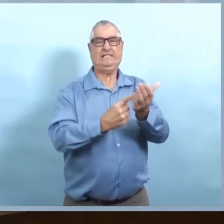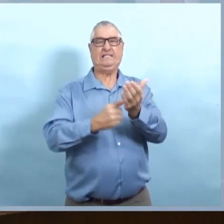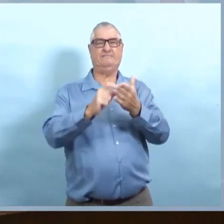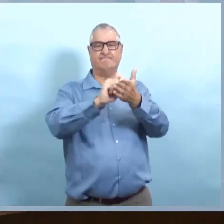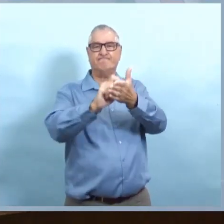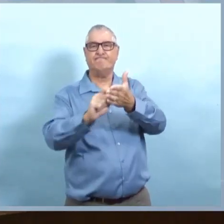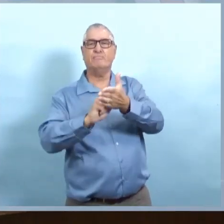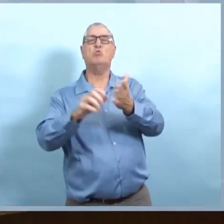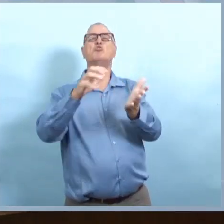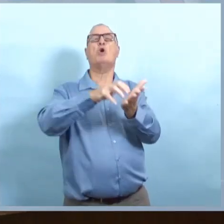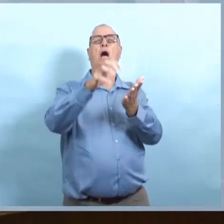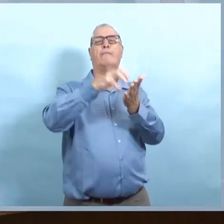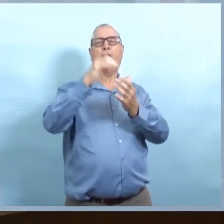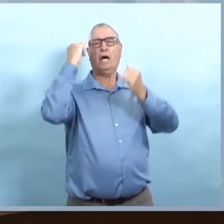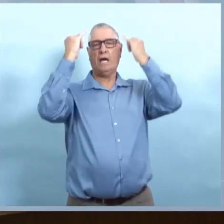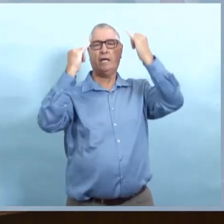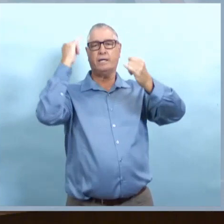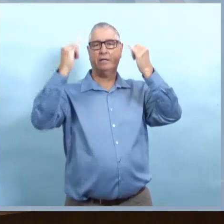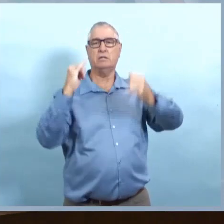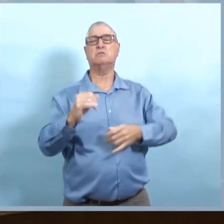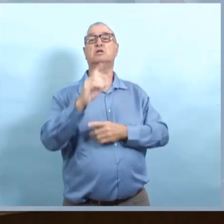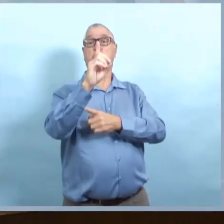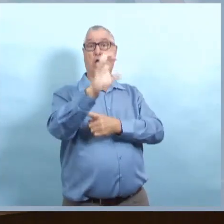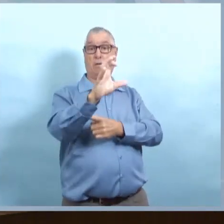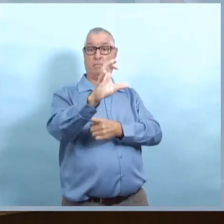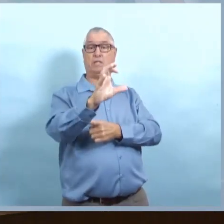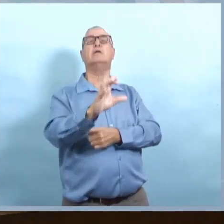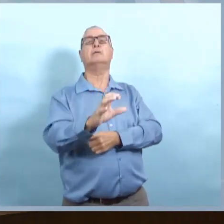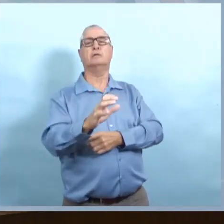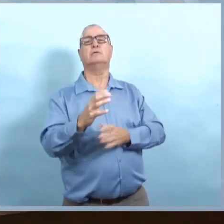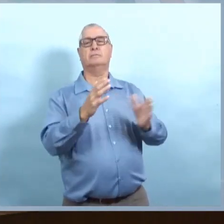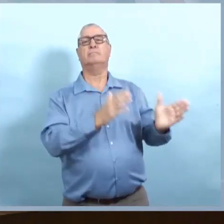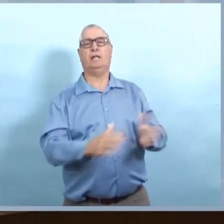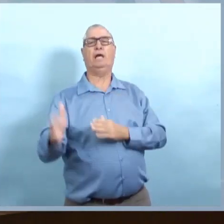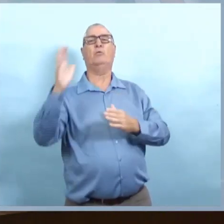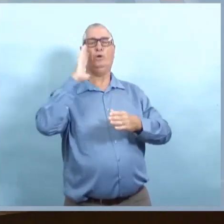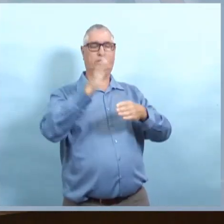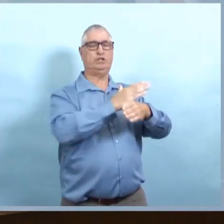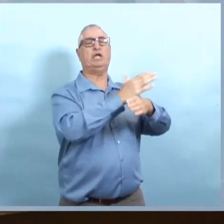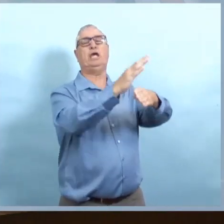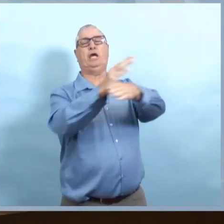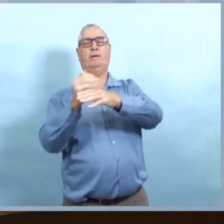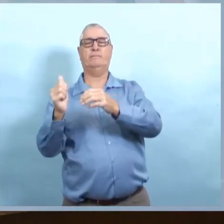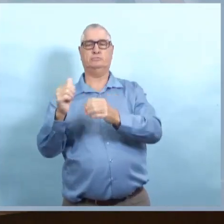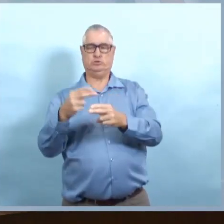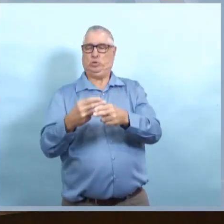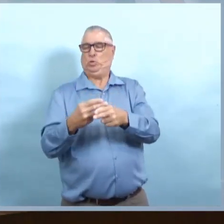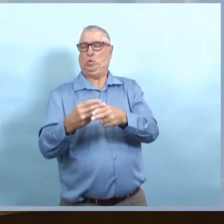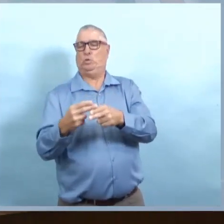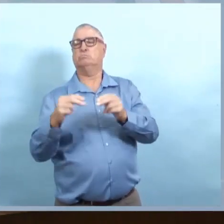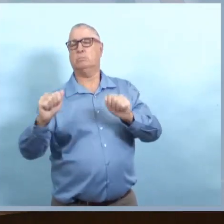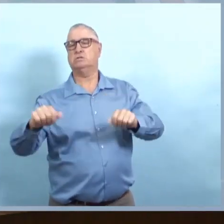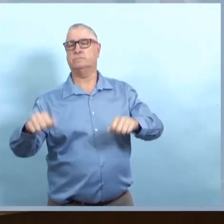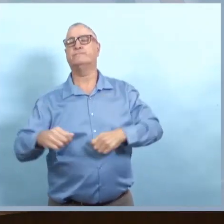pense que c'est important, mais nous avons aussi eu un nombre important de cas sur lesquels la santé publique doit travailler